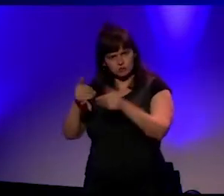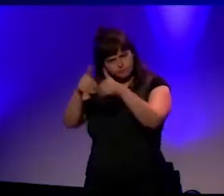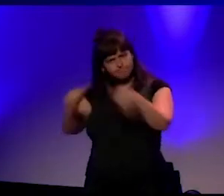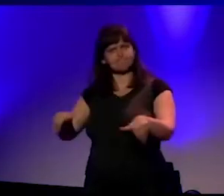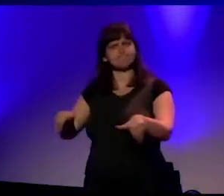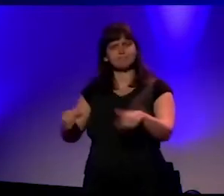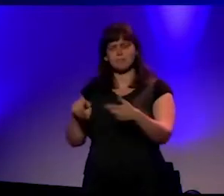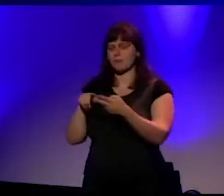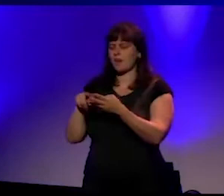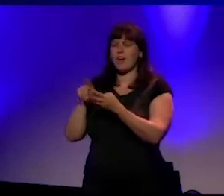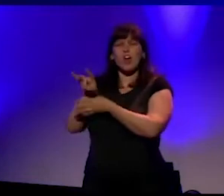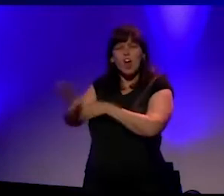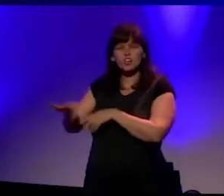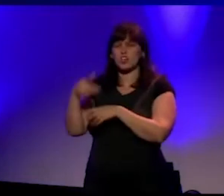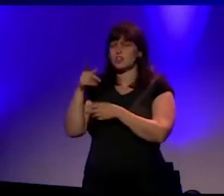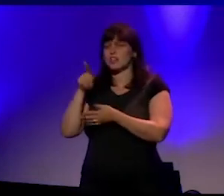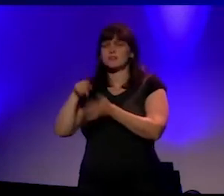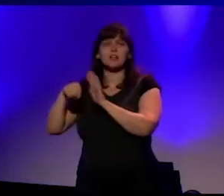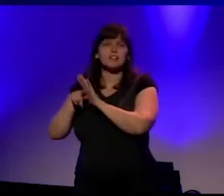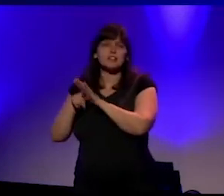Aan uitsluiting, aan discriminatie, aan racisme.